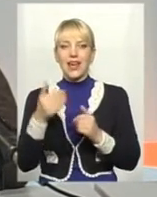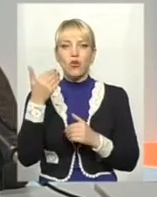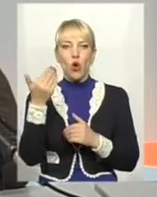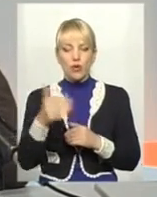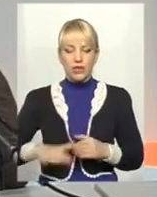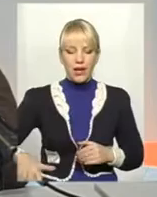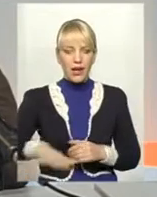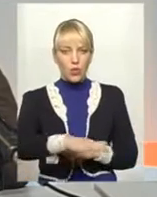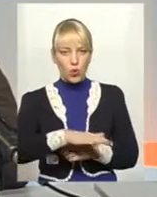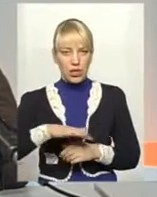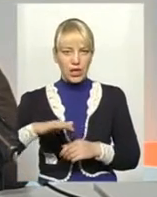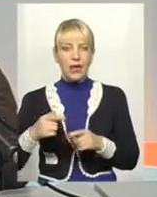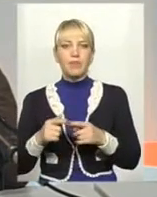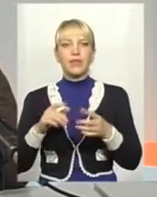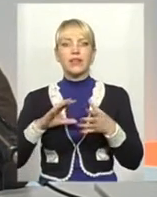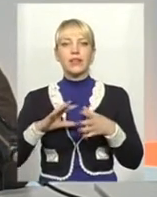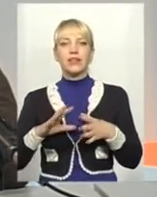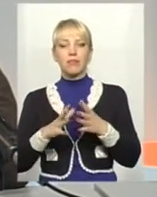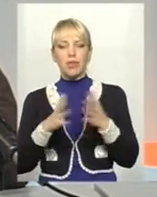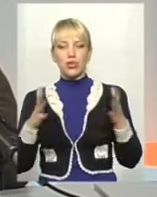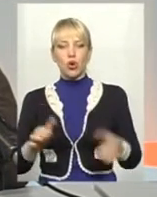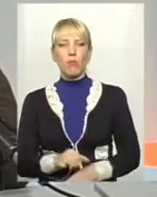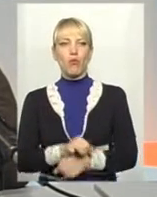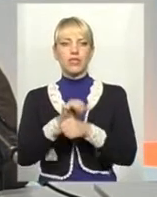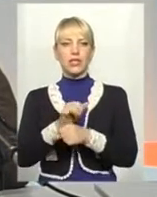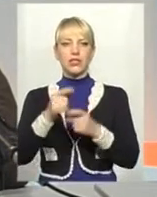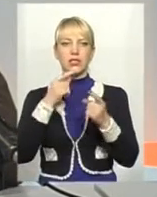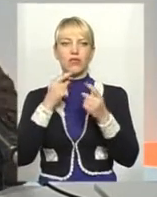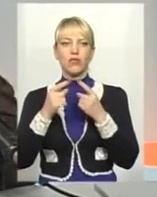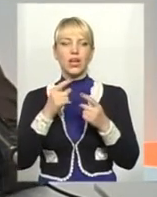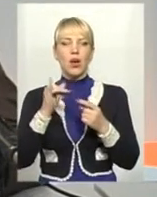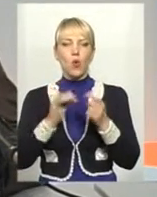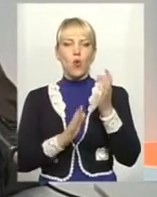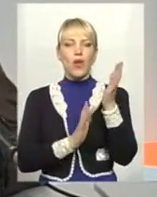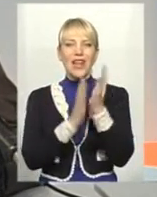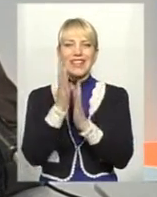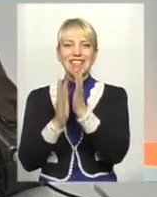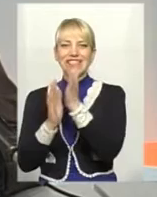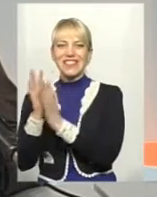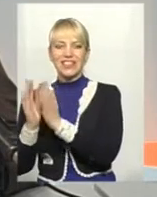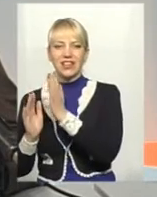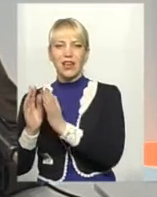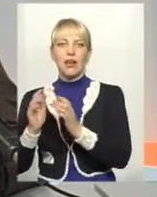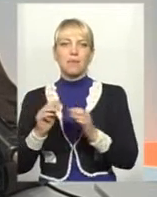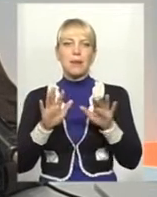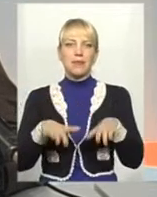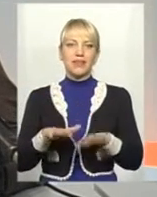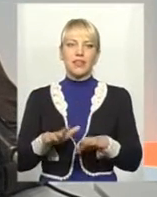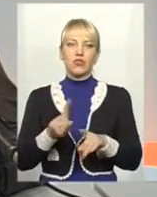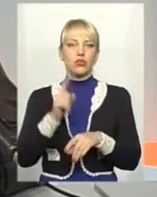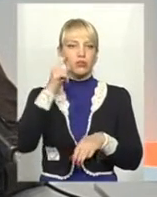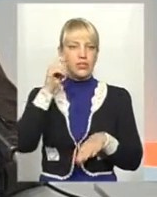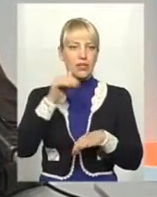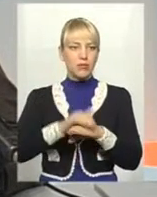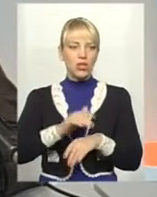Здебільшого повстанці дислокувалися у пересічній лісистій місцевості. Тому що, щоб їх не замітили